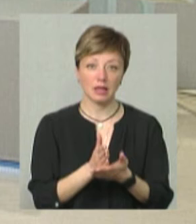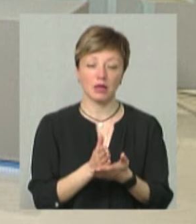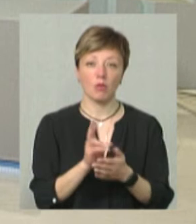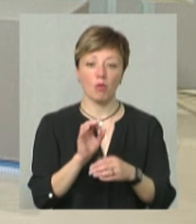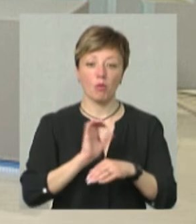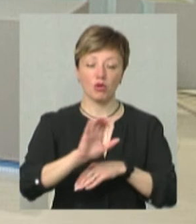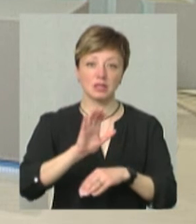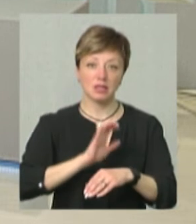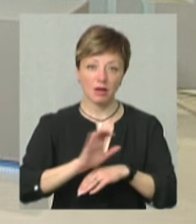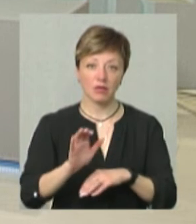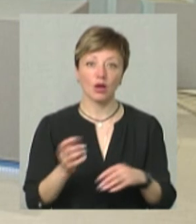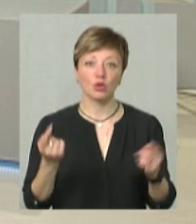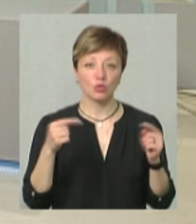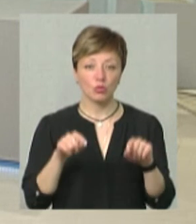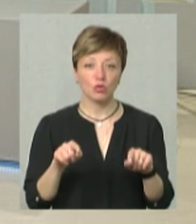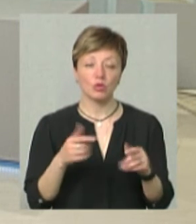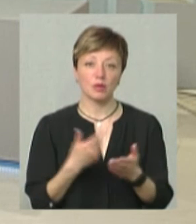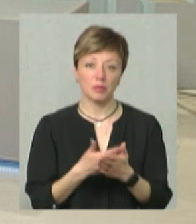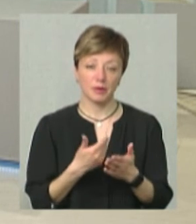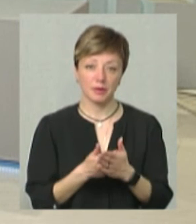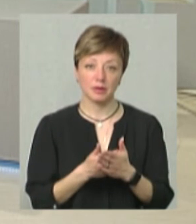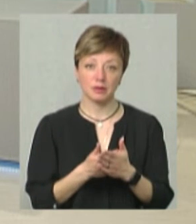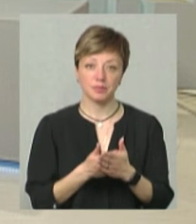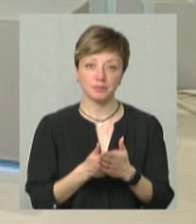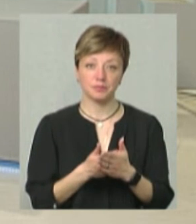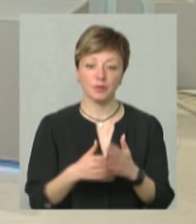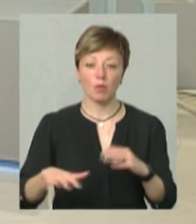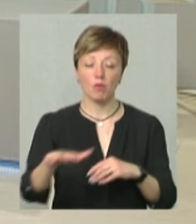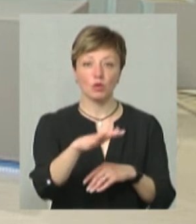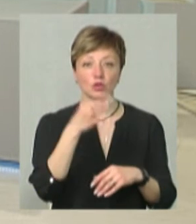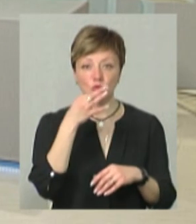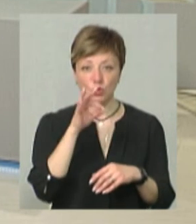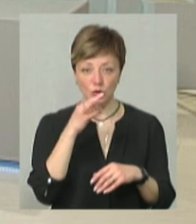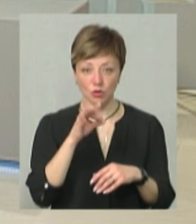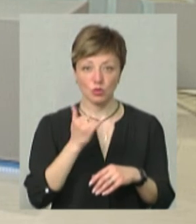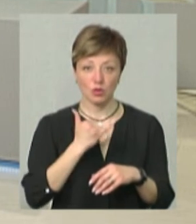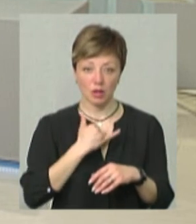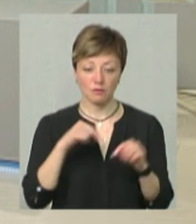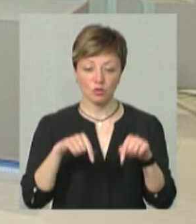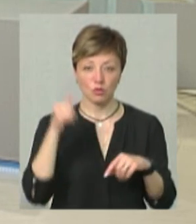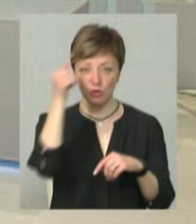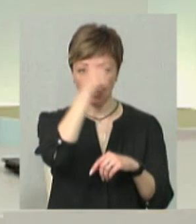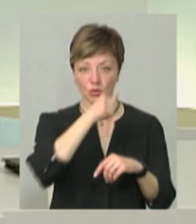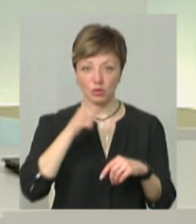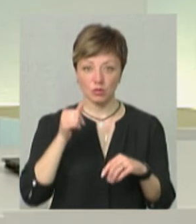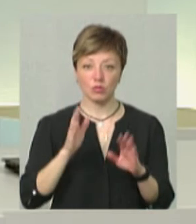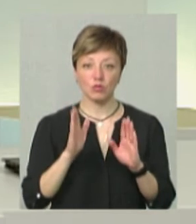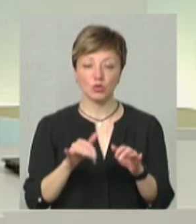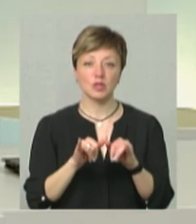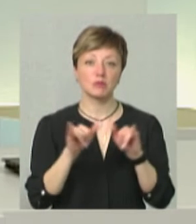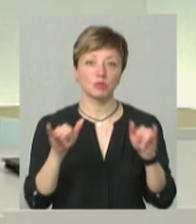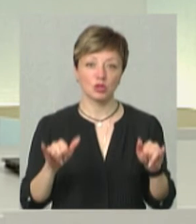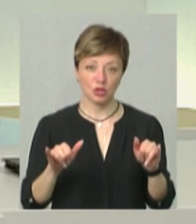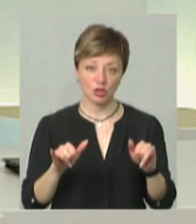по поставках. Тому, наприклад, площі соняшника в нас в цьому році, скоріше за все, будуть